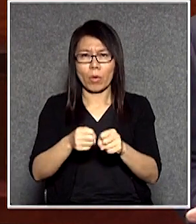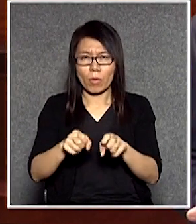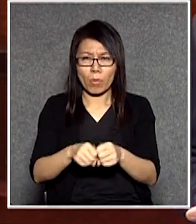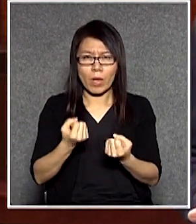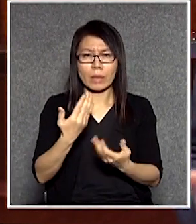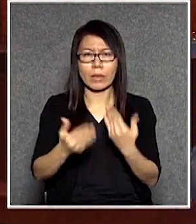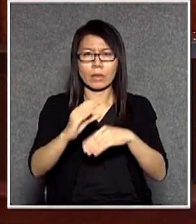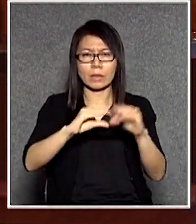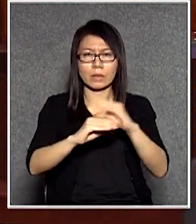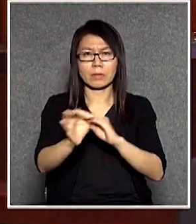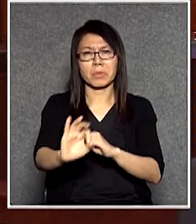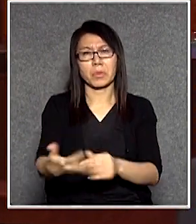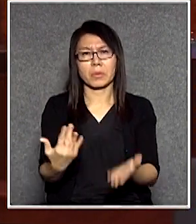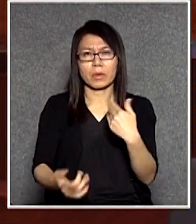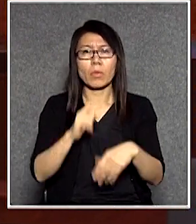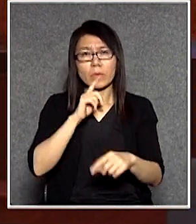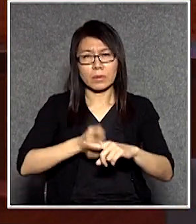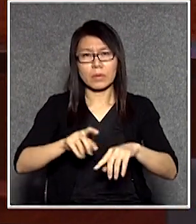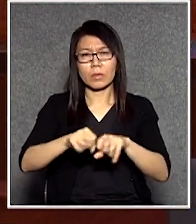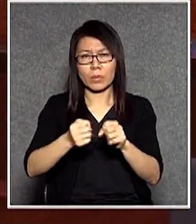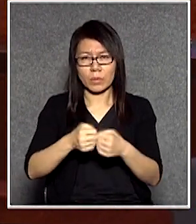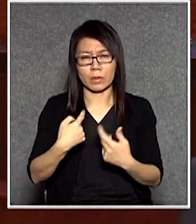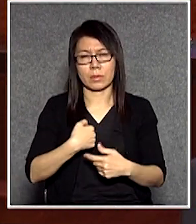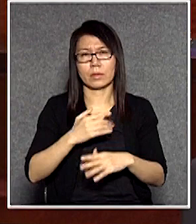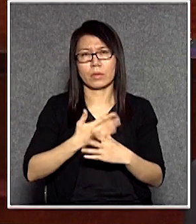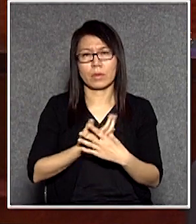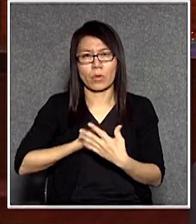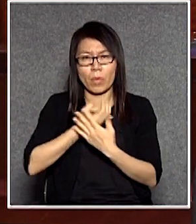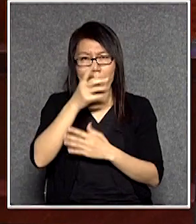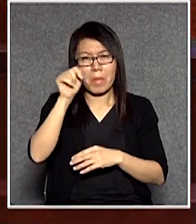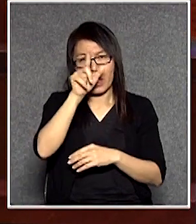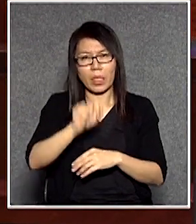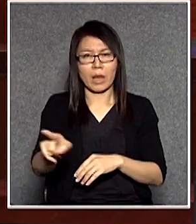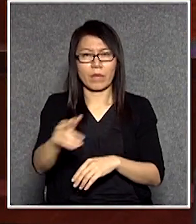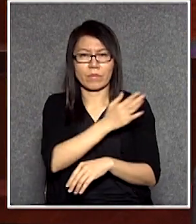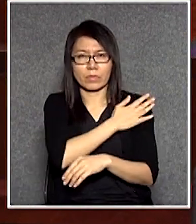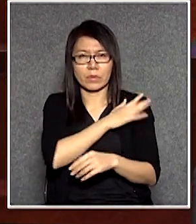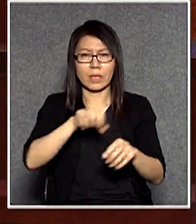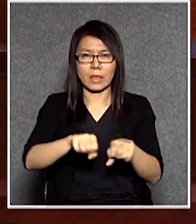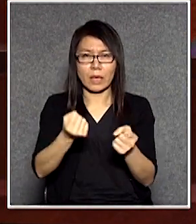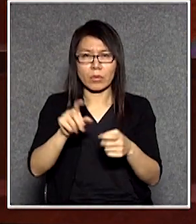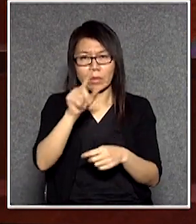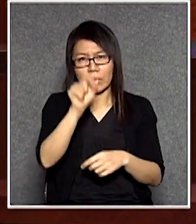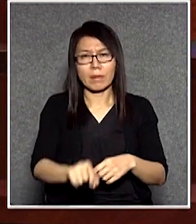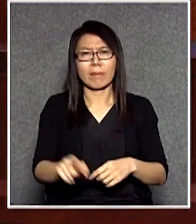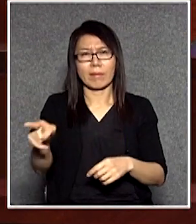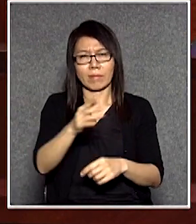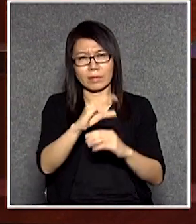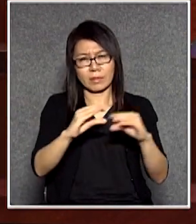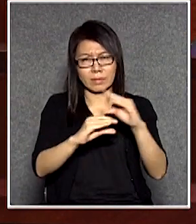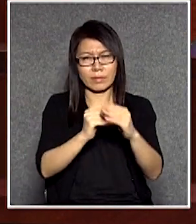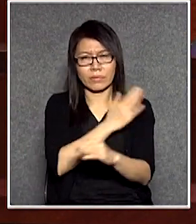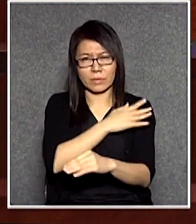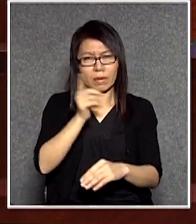設那我當然是破壞,我是提出問題你負責解決問題,建設是你所